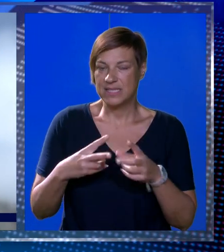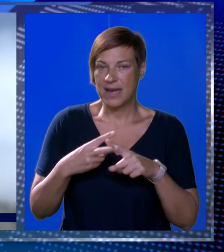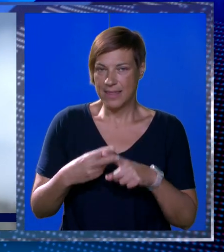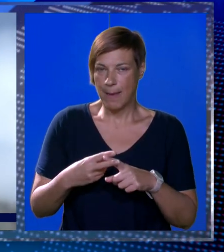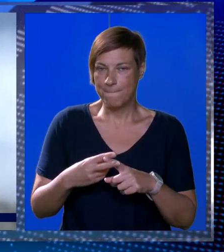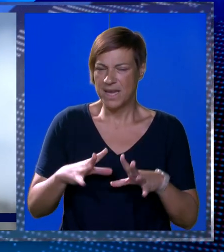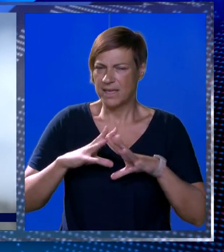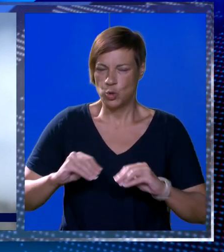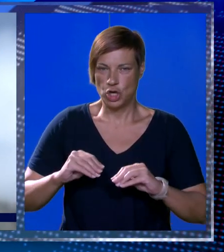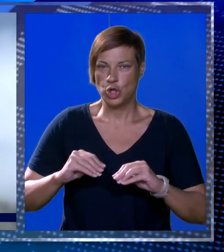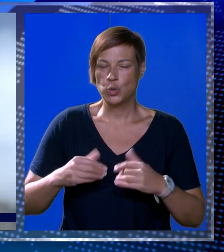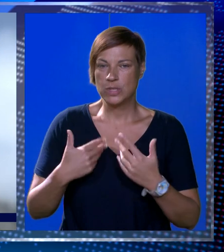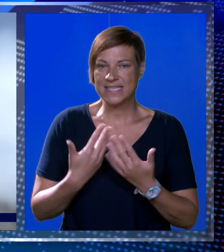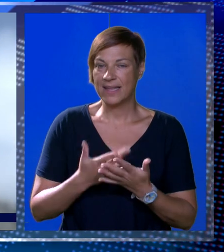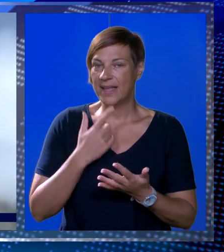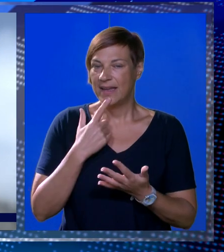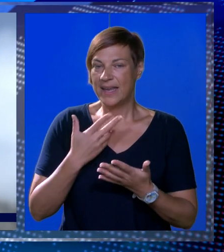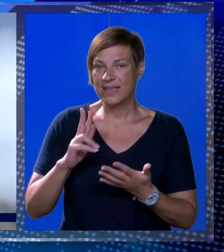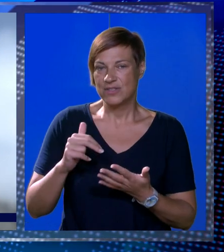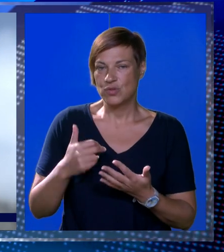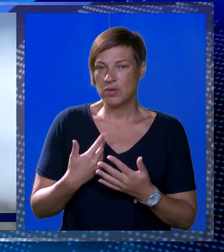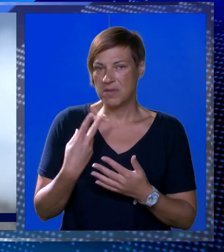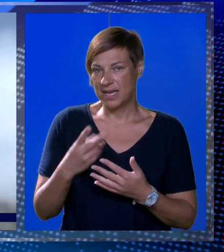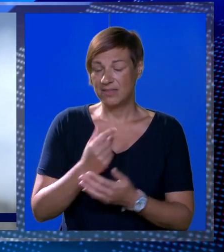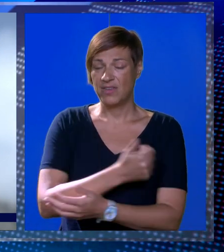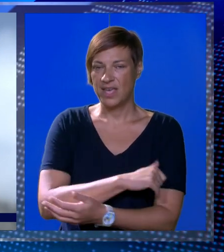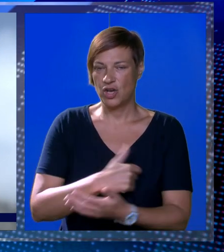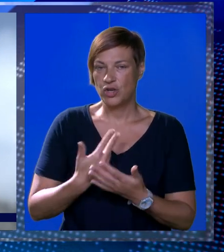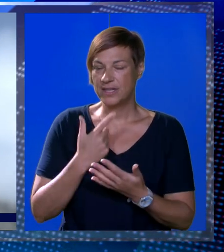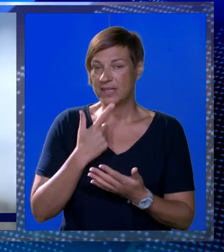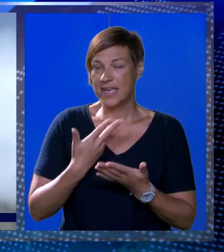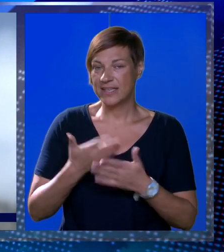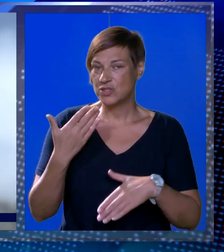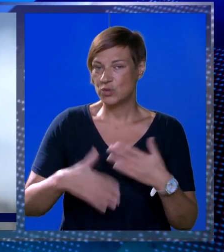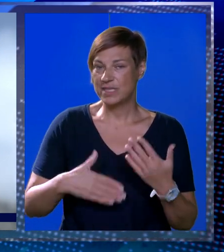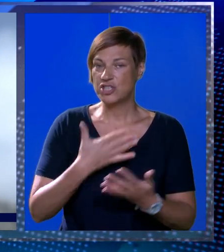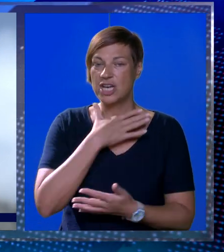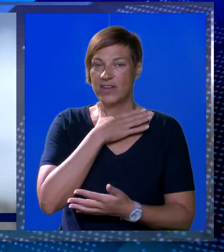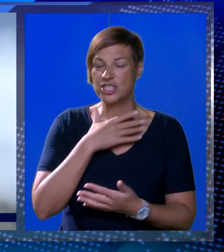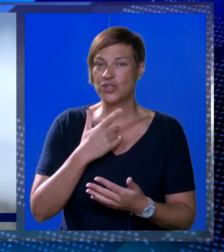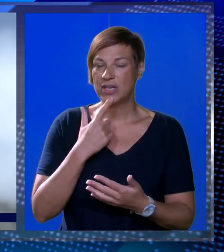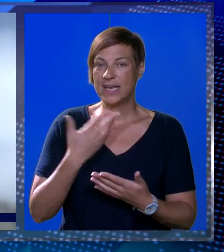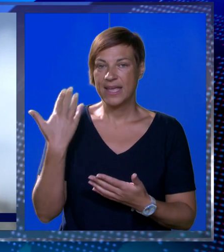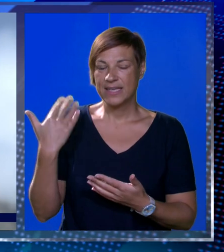prekinuti nasilno oduzet. Neki su od njih imali tek dvije godine, neki su završavali škole, neki su bili